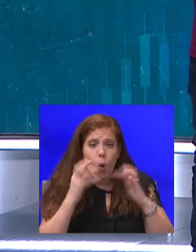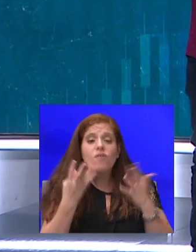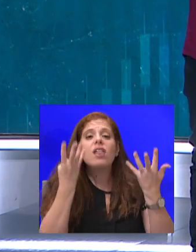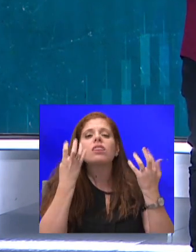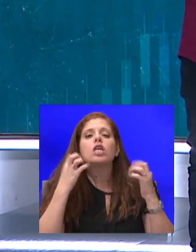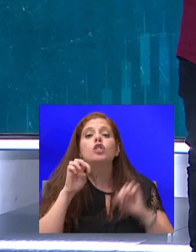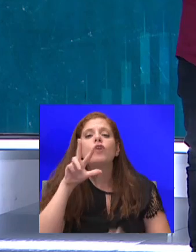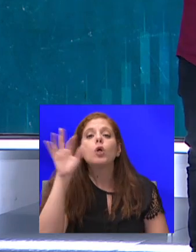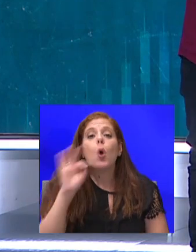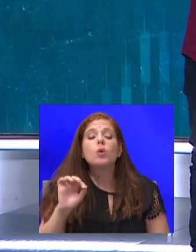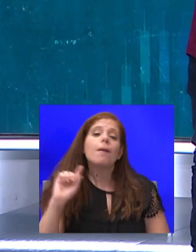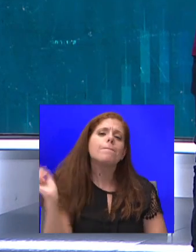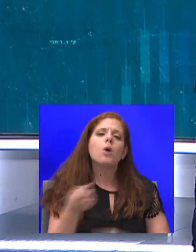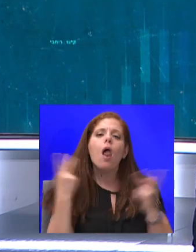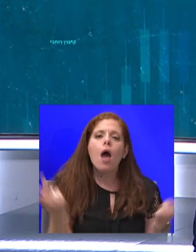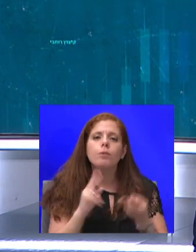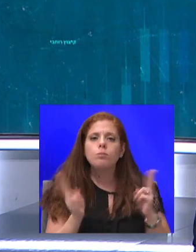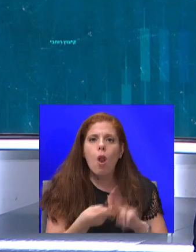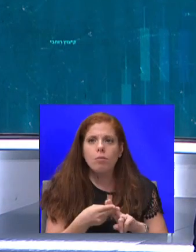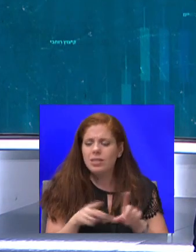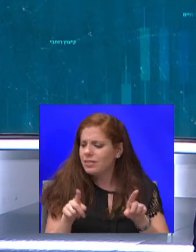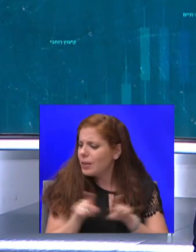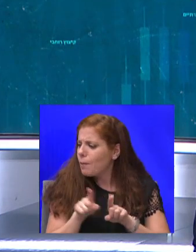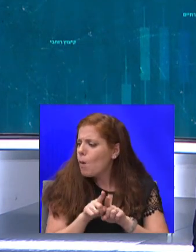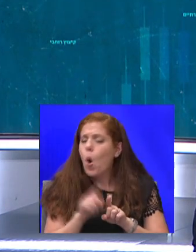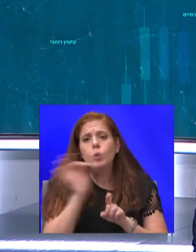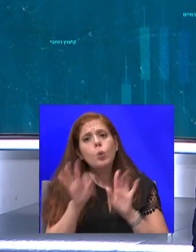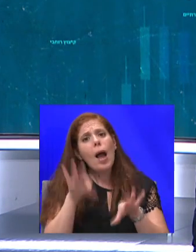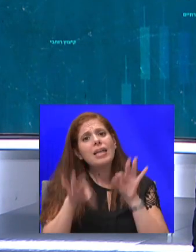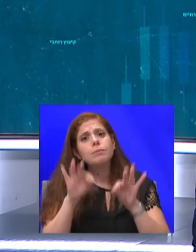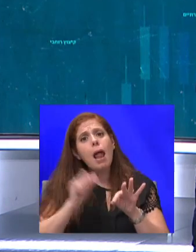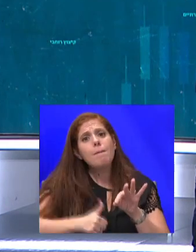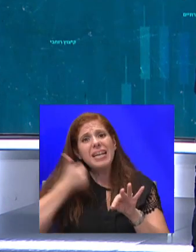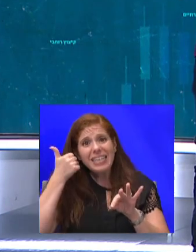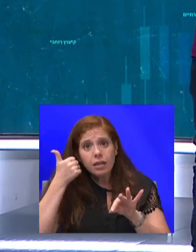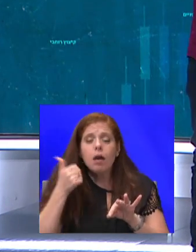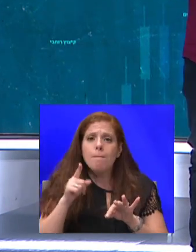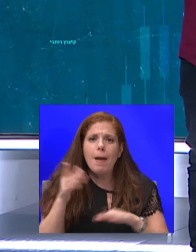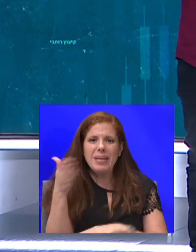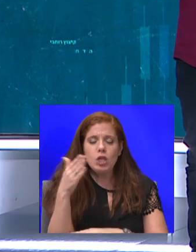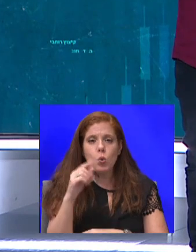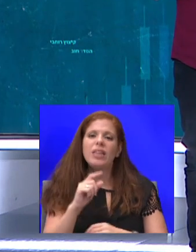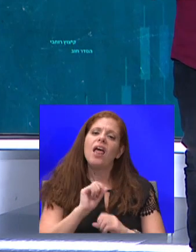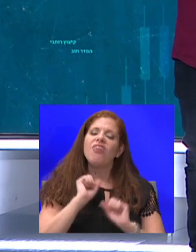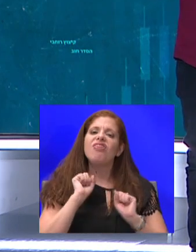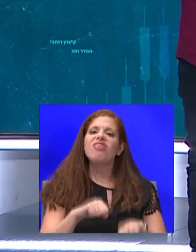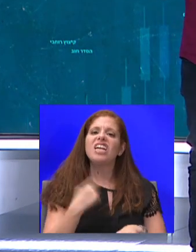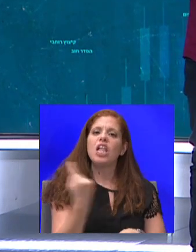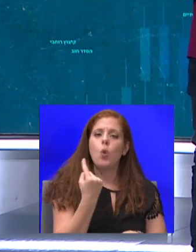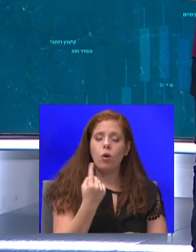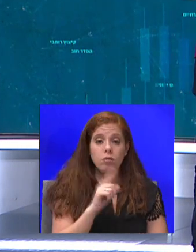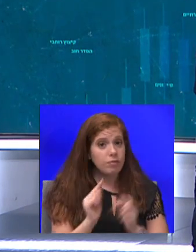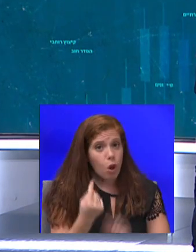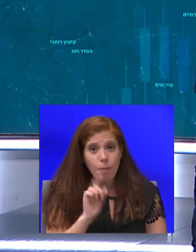העולמי. זה כמו שיעור ההצבעה למנהיג במדינות דיקטטוריות. וזה לא במקרה. גוגל עשתה שני דברים עיקריים בשביל